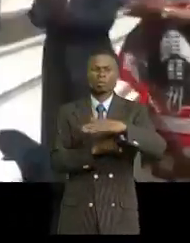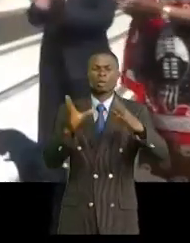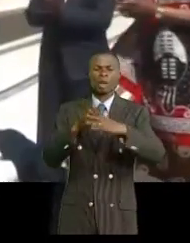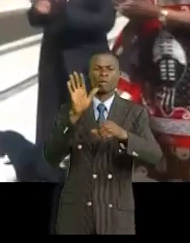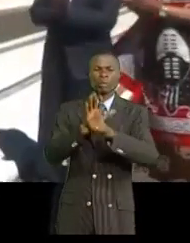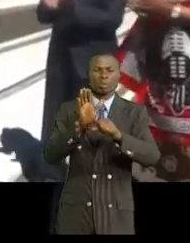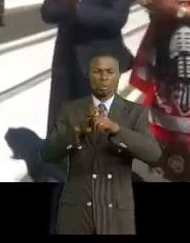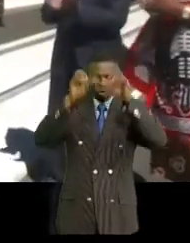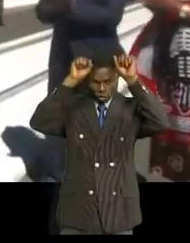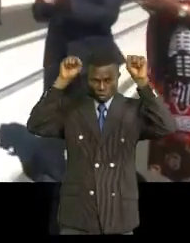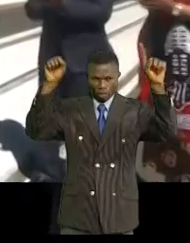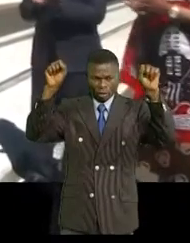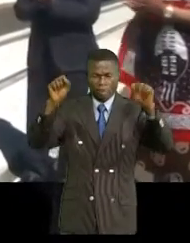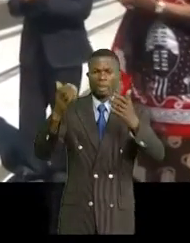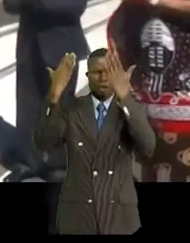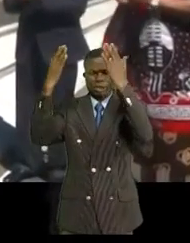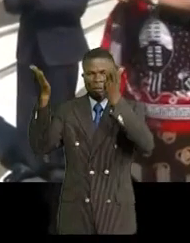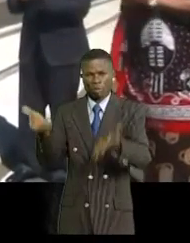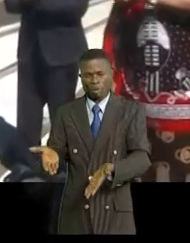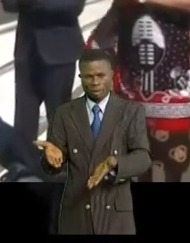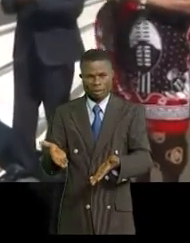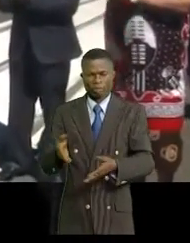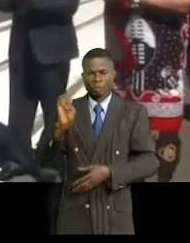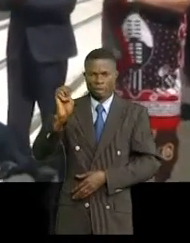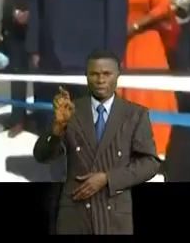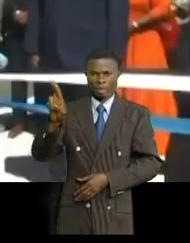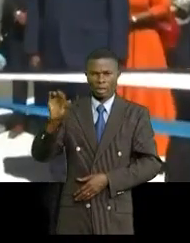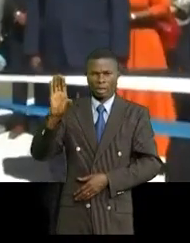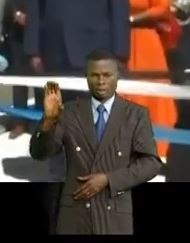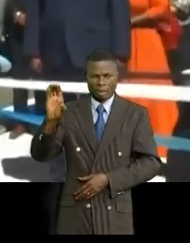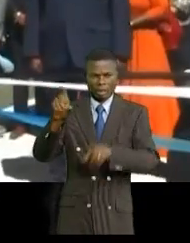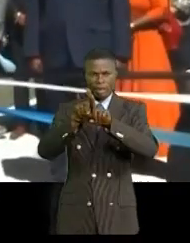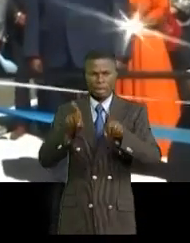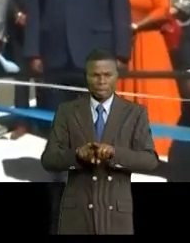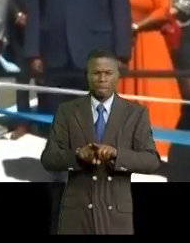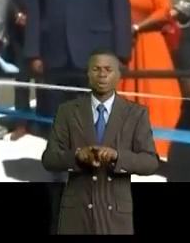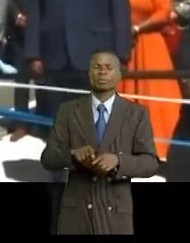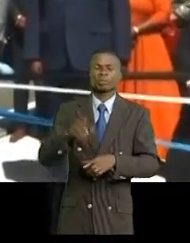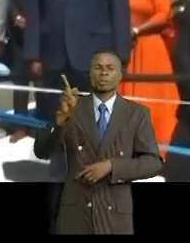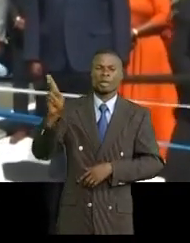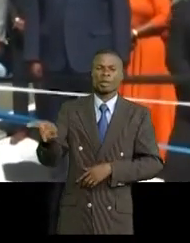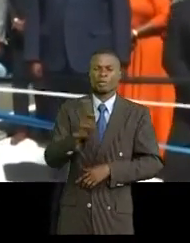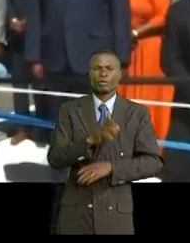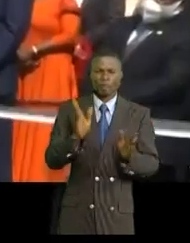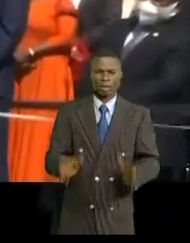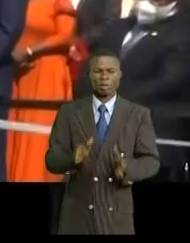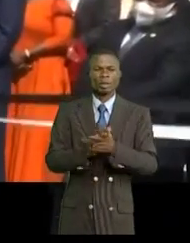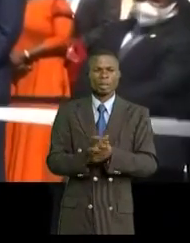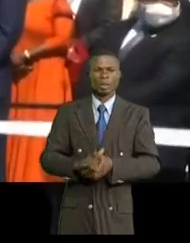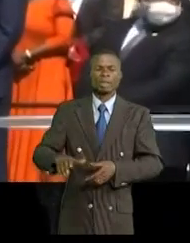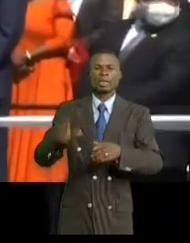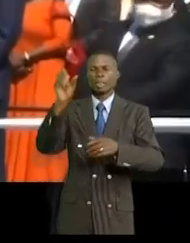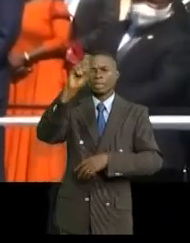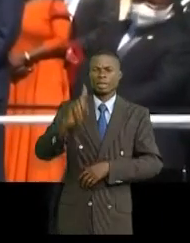des présidents Edgar Lungo de Zambie, Eric Mogotti du Boutouana, Philippe Nussi de Mozambique et Emerson Magangwa du